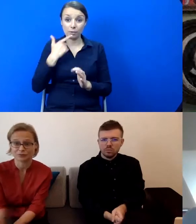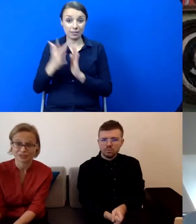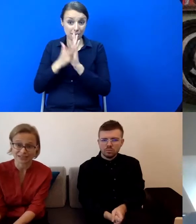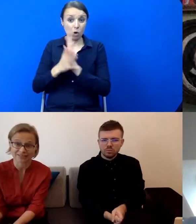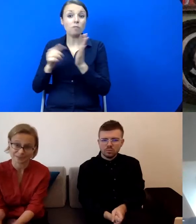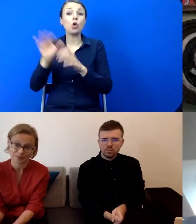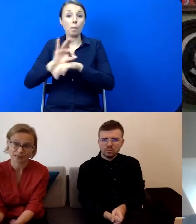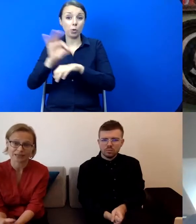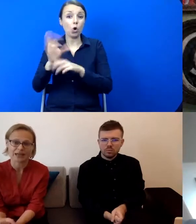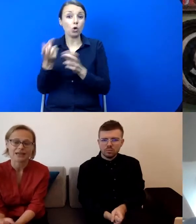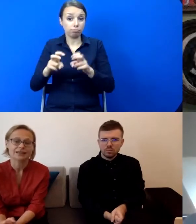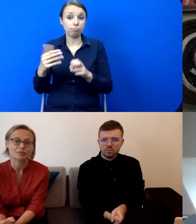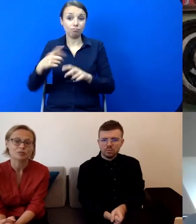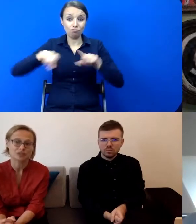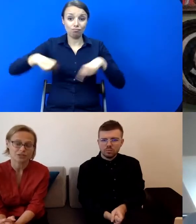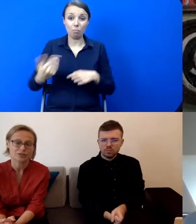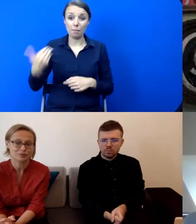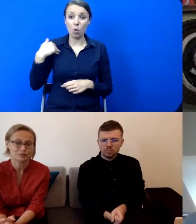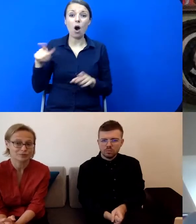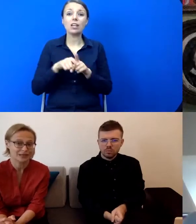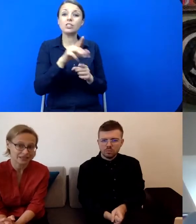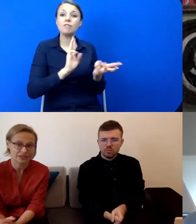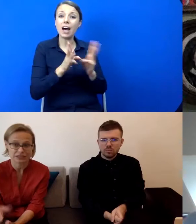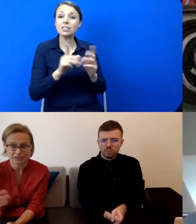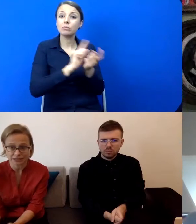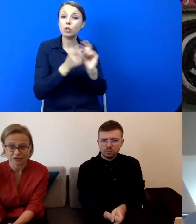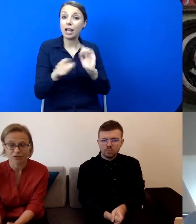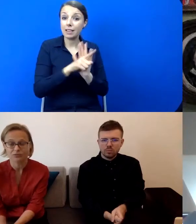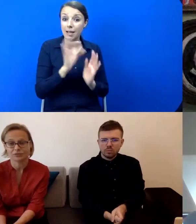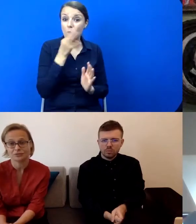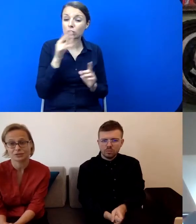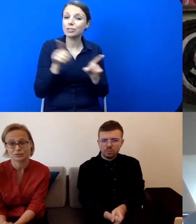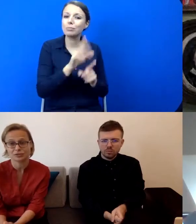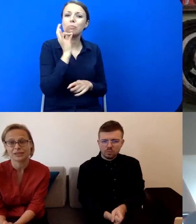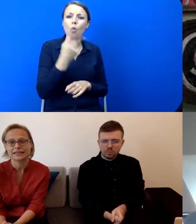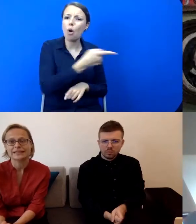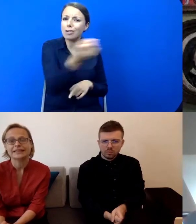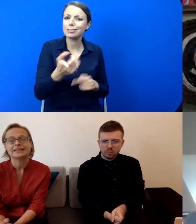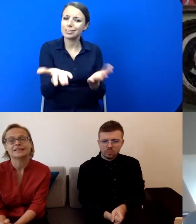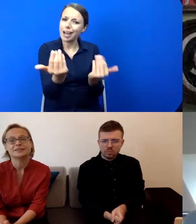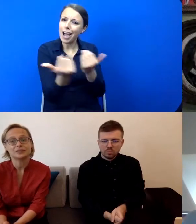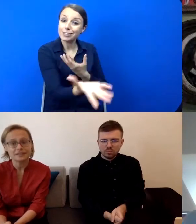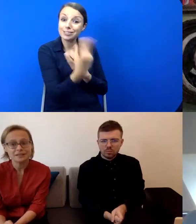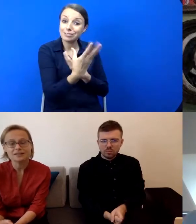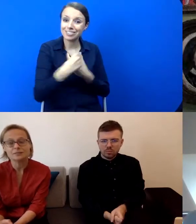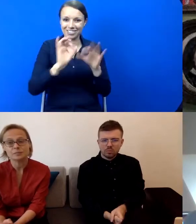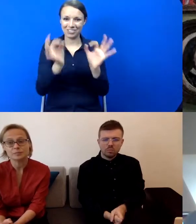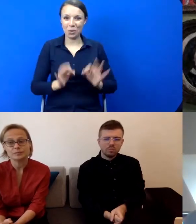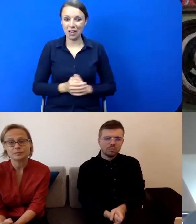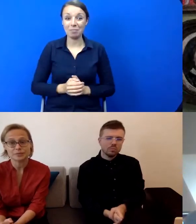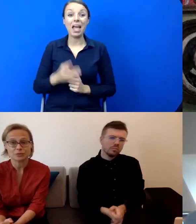też były warsztaty i spotkania dla młodzieży, żeby zachęcić do tej sztuki. No i Daniel